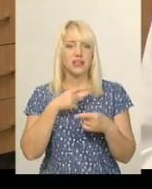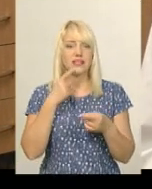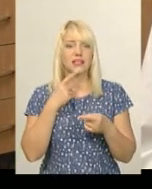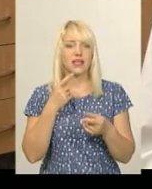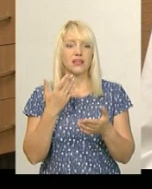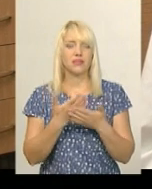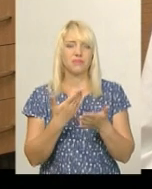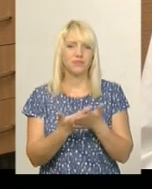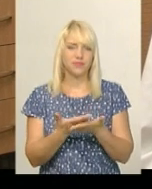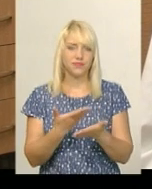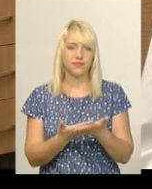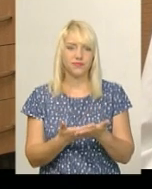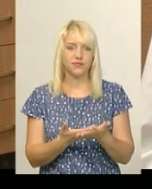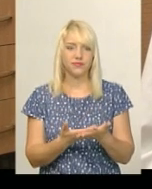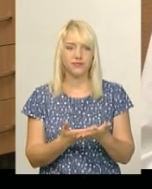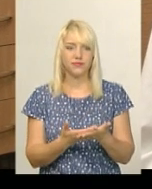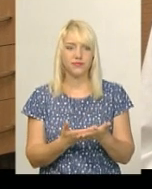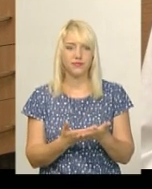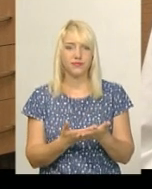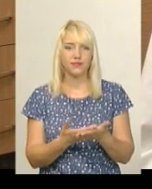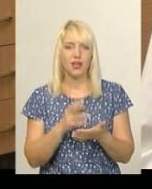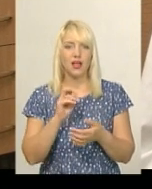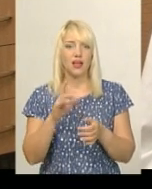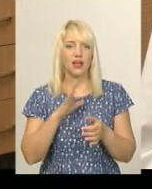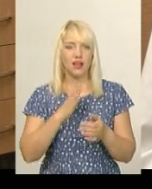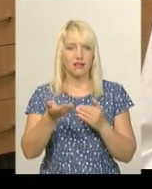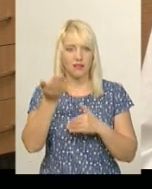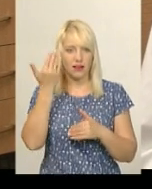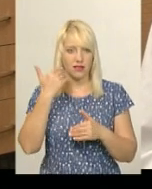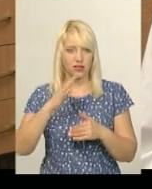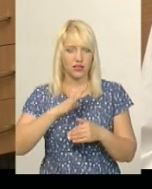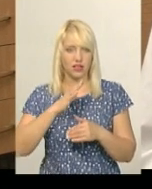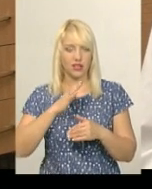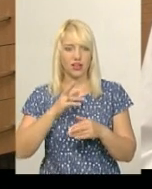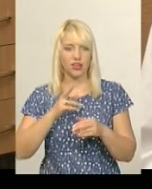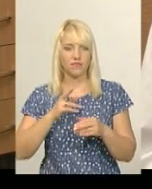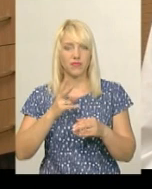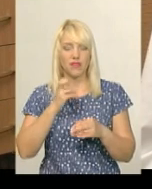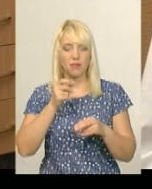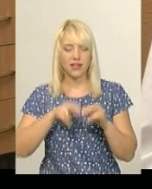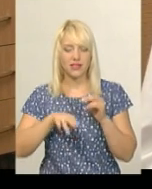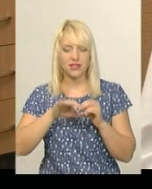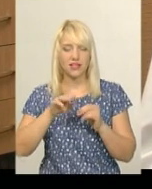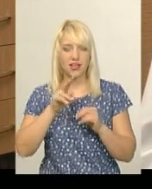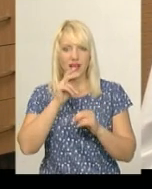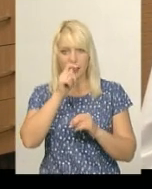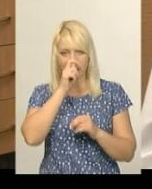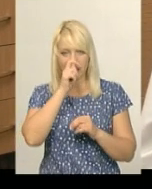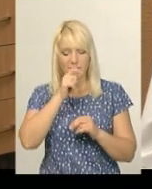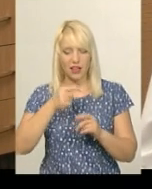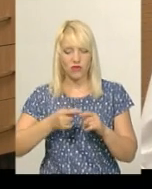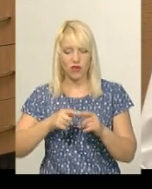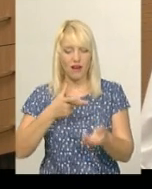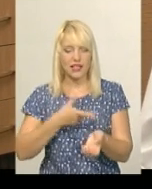орієнтуюся на вартість, яка в нас була наприкінці квітня, коли ця вакцина